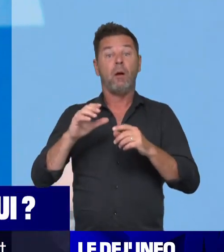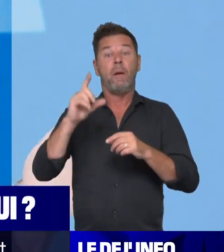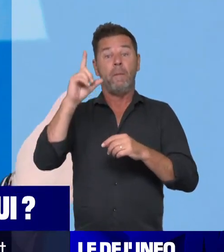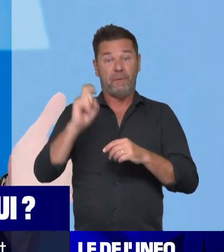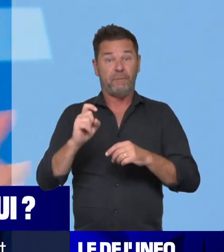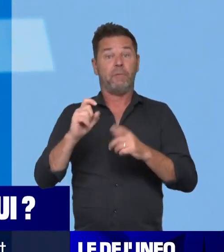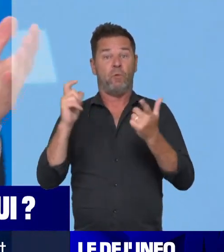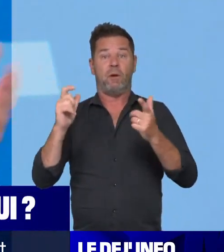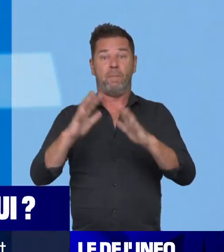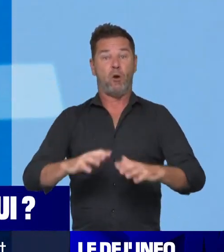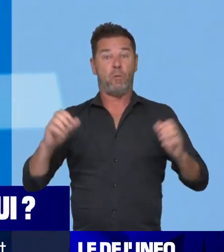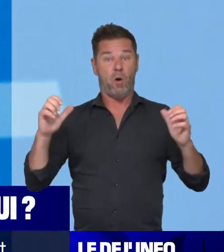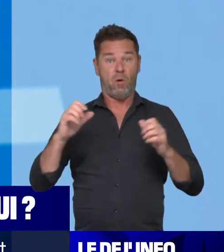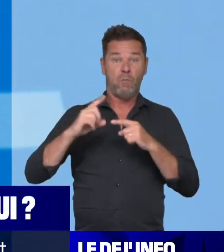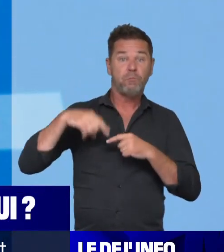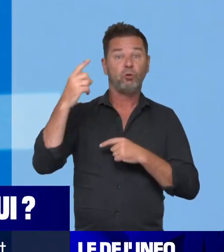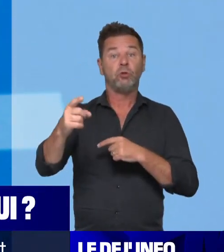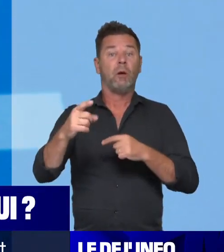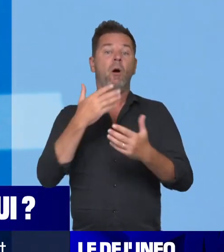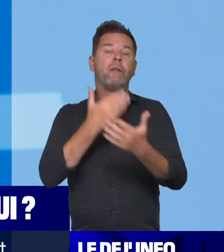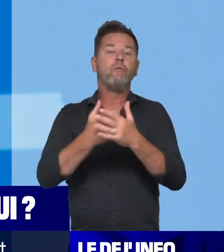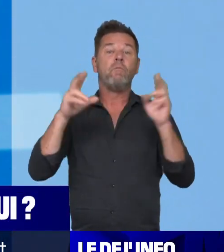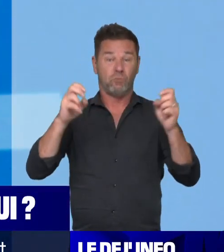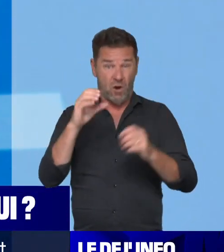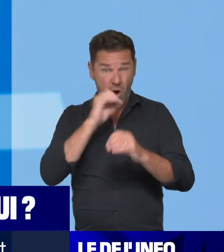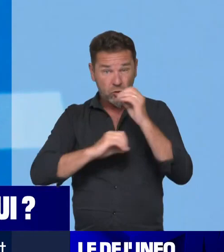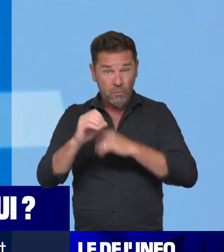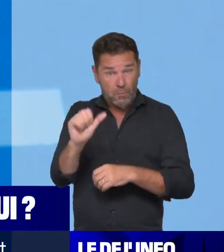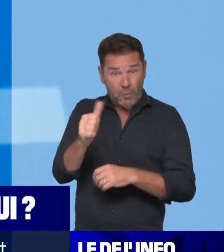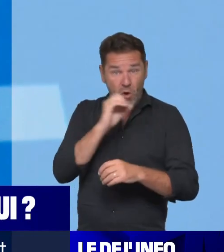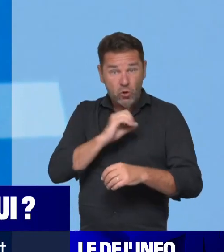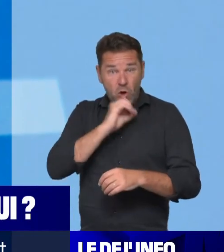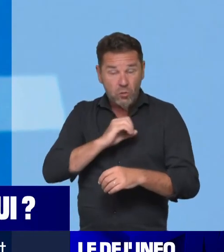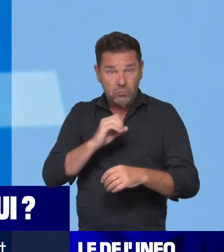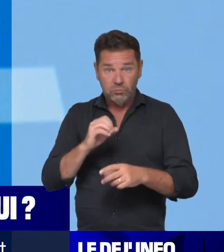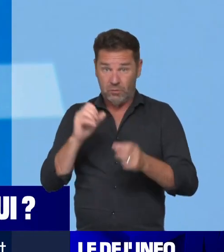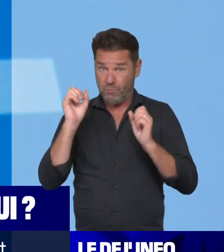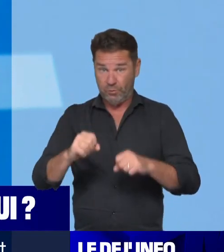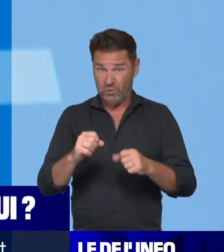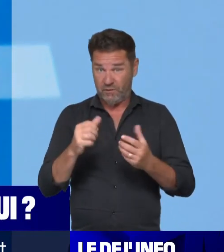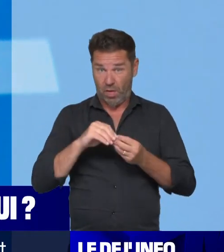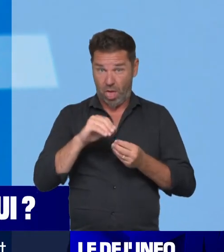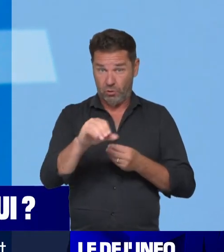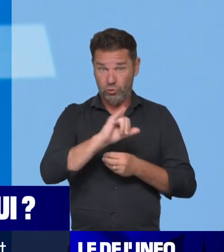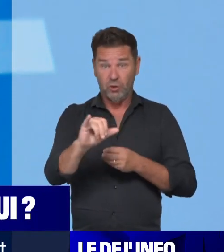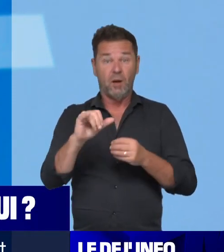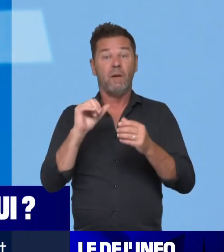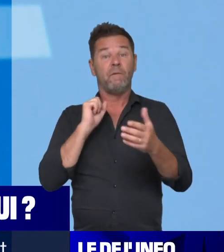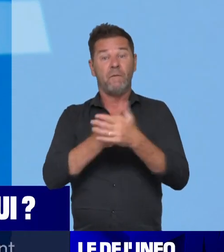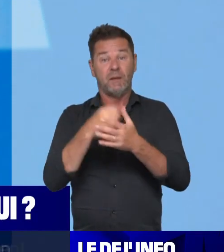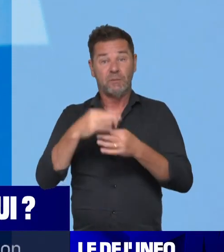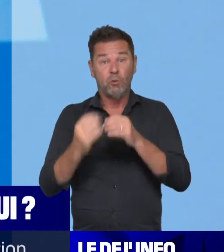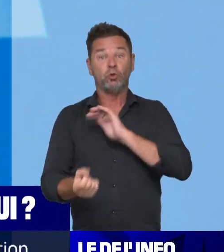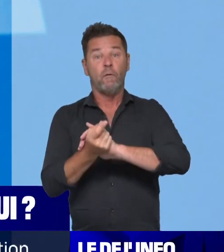octobre. Donc techniquement, ça pourrait durer jusqu'à fin septembre, sauf, et ça personne n'en parle, si une majorité de députés